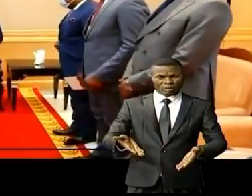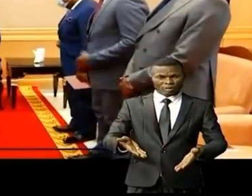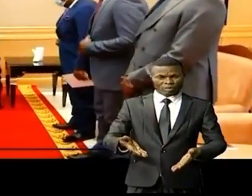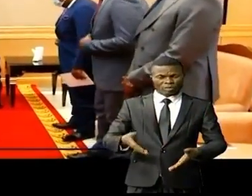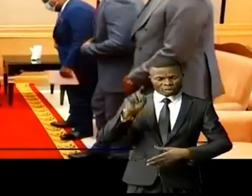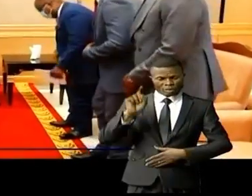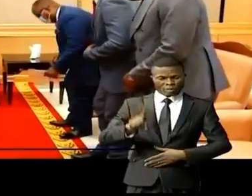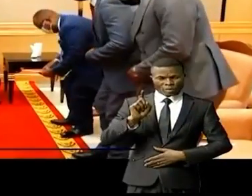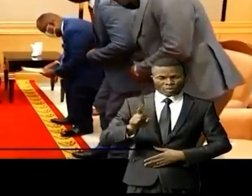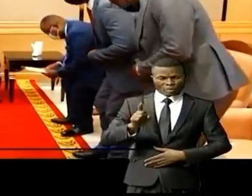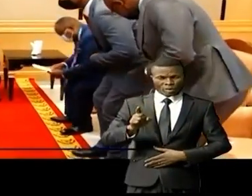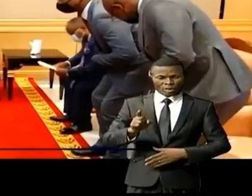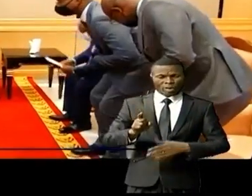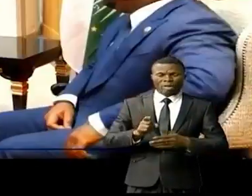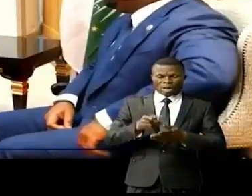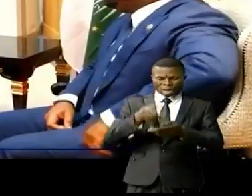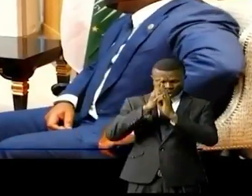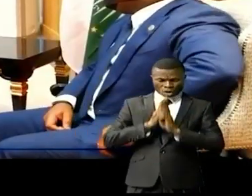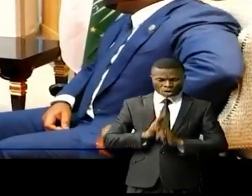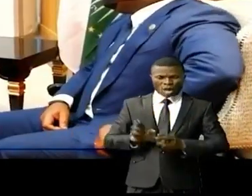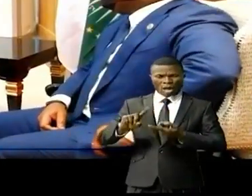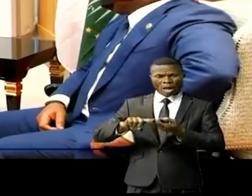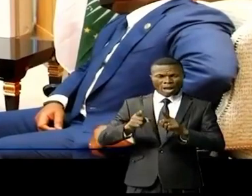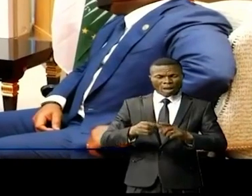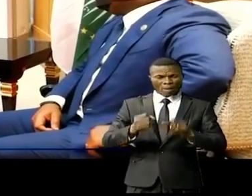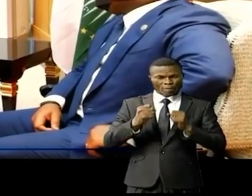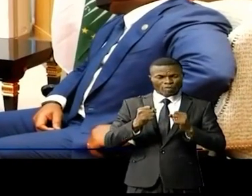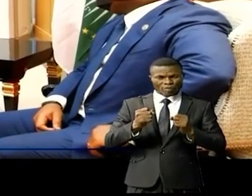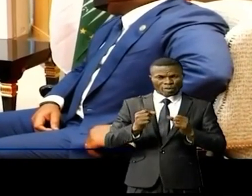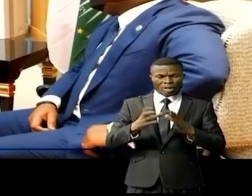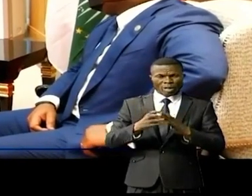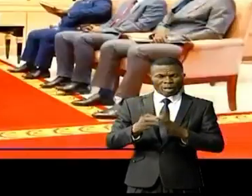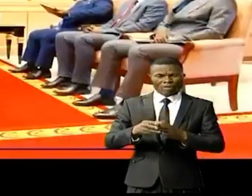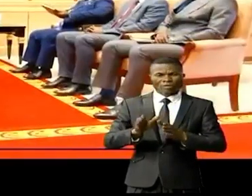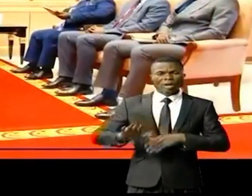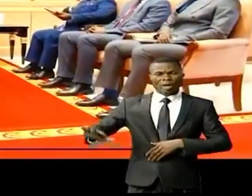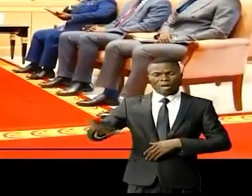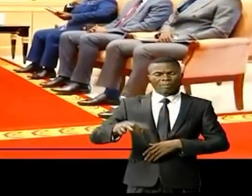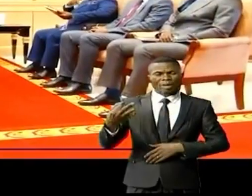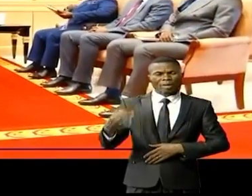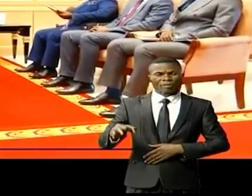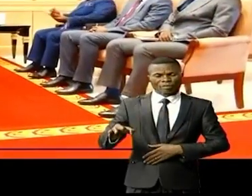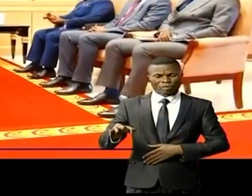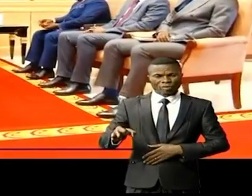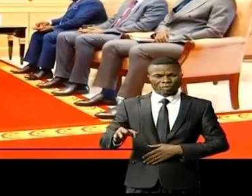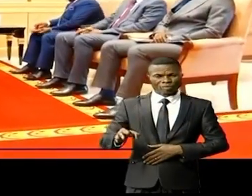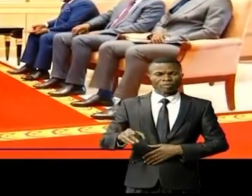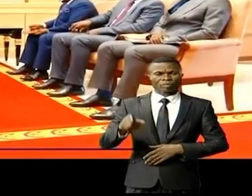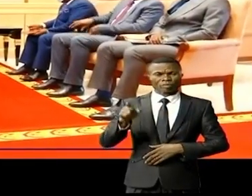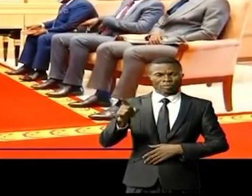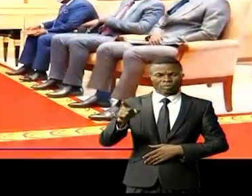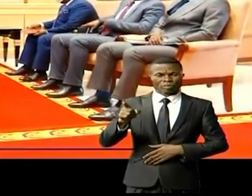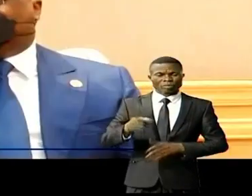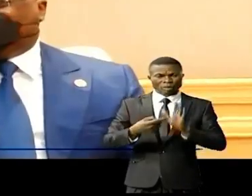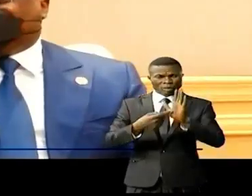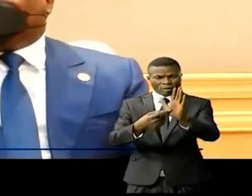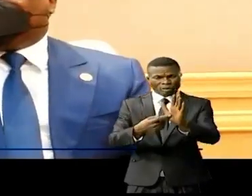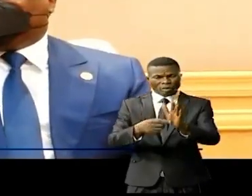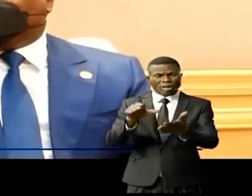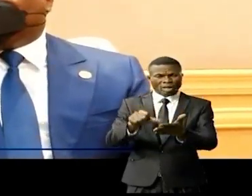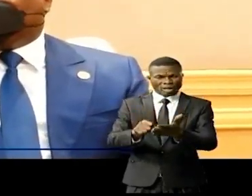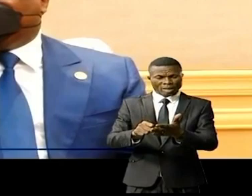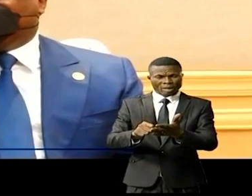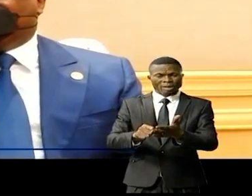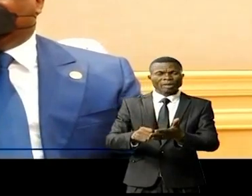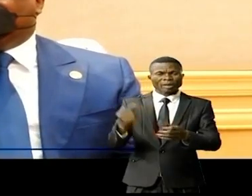voue toujours un culte sincère aux relations d'amitié et des coopérations avec ses différents partenaires, Bruno Aubert a présenté sa lettre de